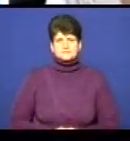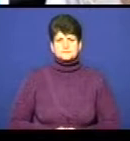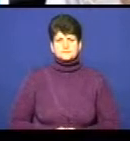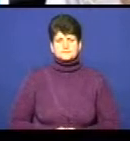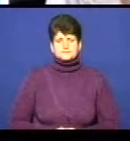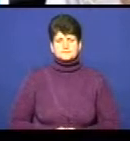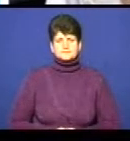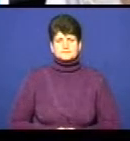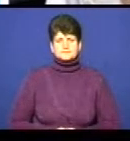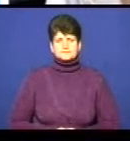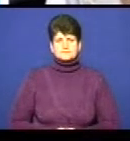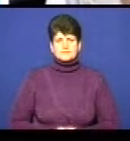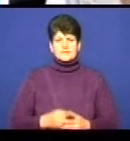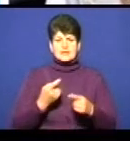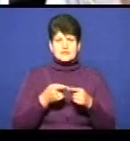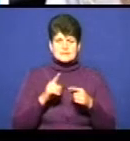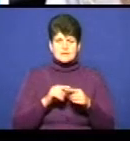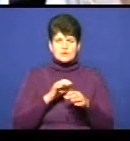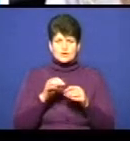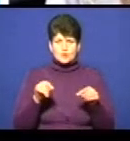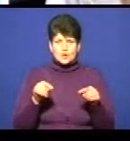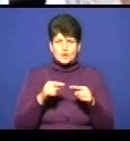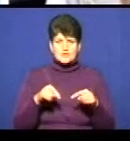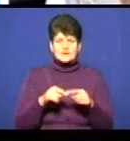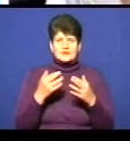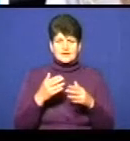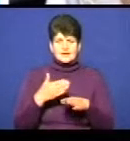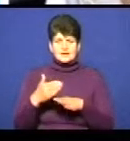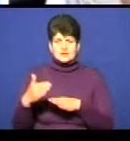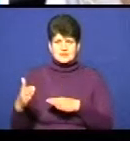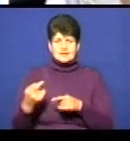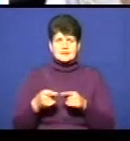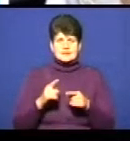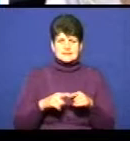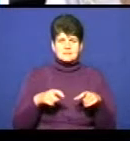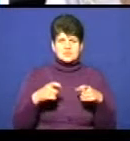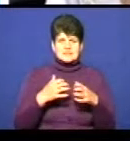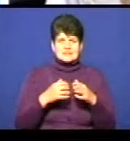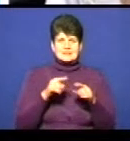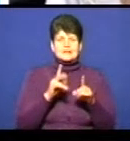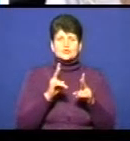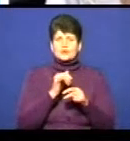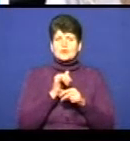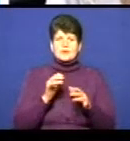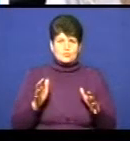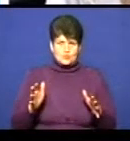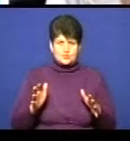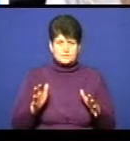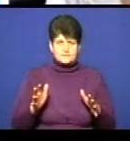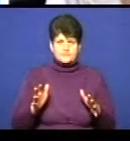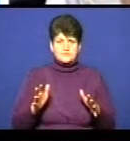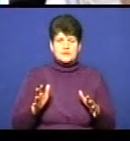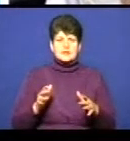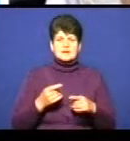Це проєкт, який орієнтований на декілька хвиль. Перша хвиля – це «Біжи заради тих, хто не може». А сутсійні